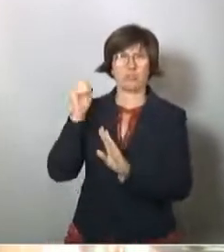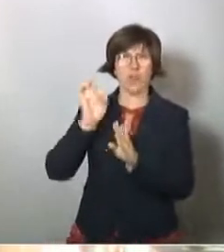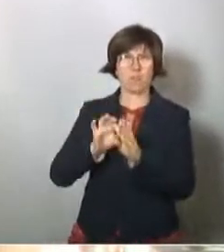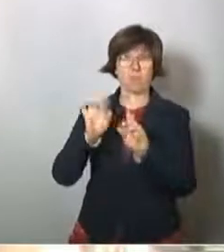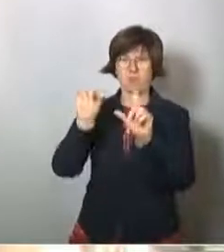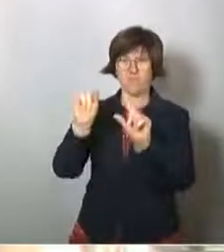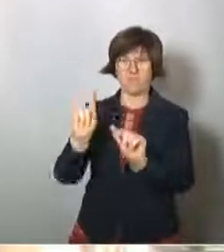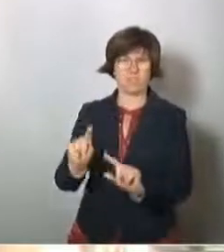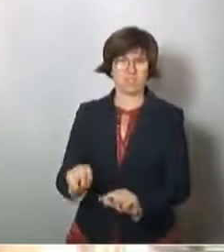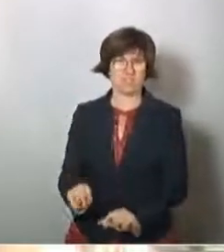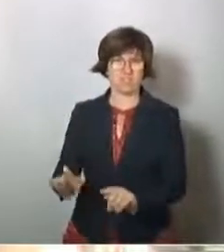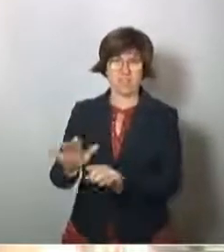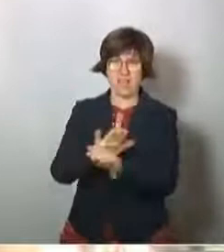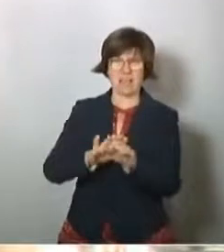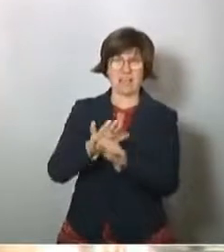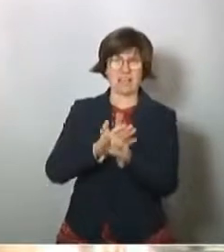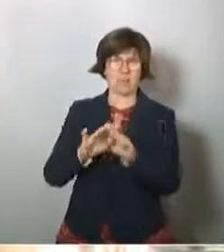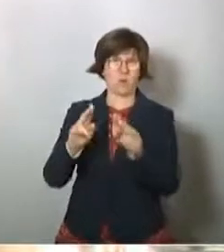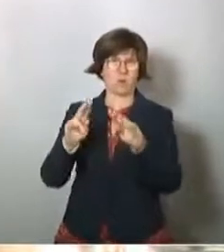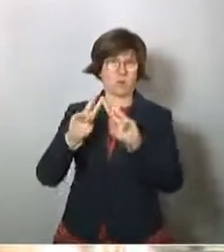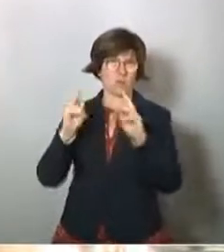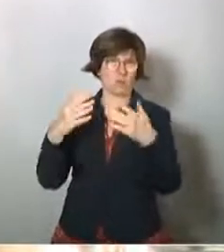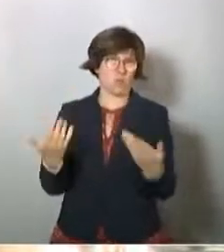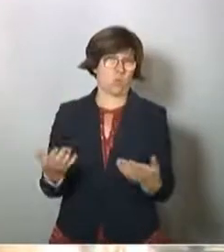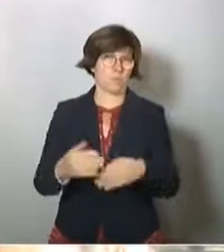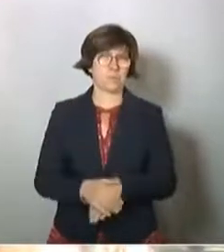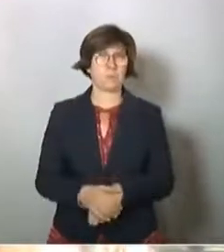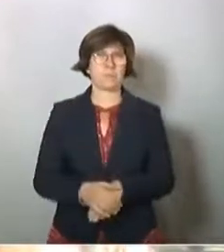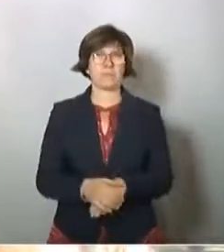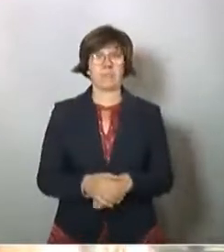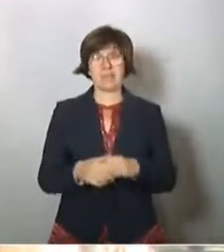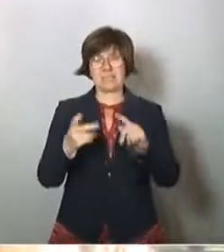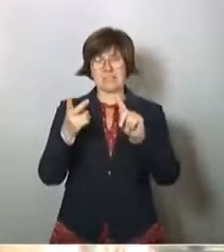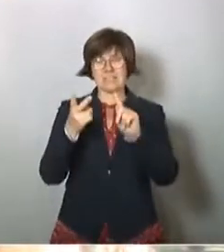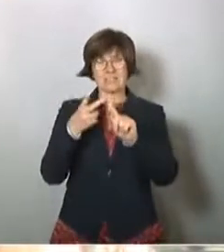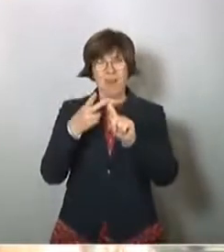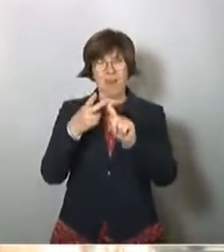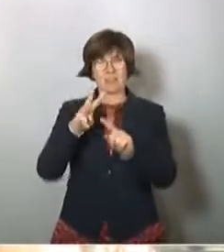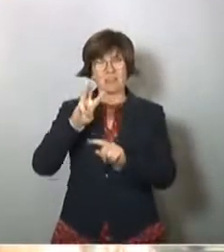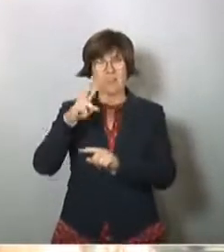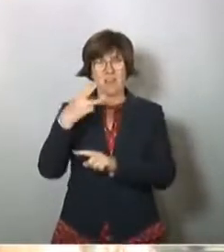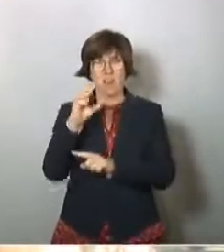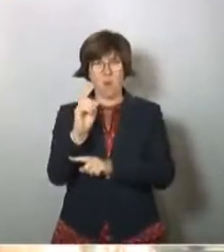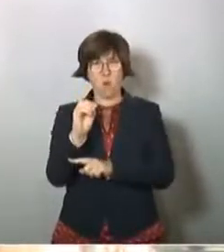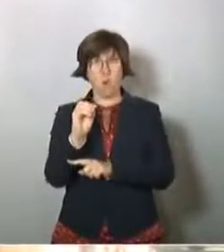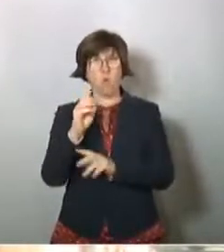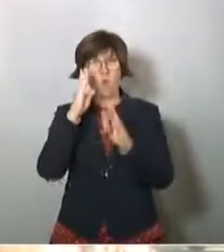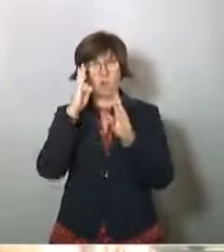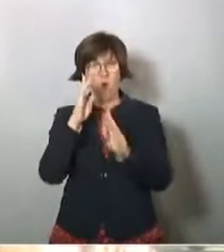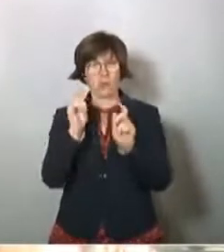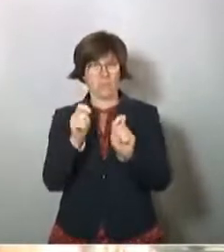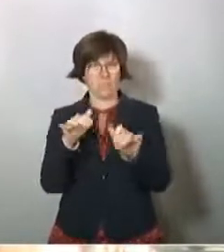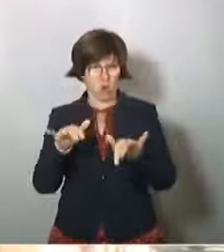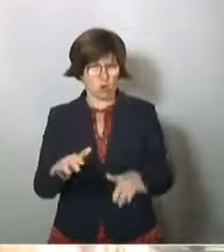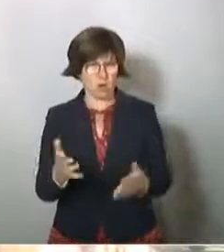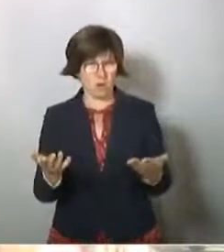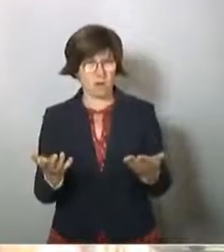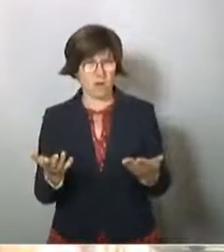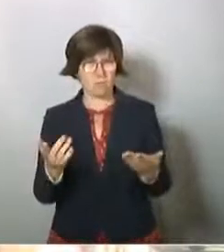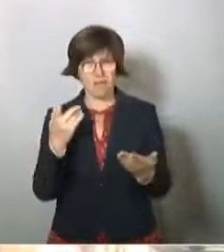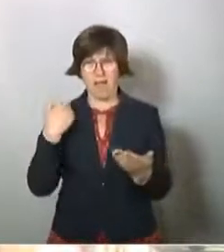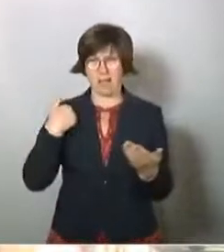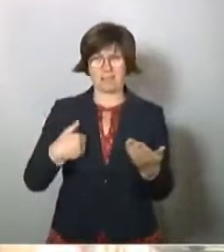sie dann in bestimmten Regionen dieser Welt führt. Das Zweite, was WHO angeht, auch da haben wir konkrete Vorschläge, ist